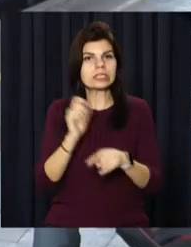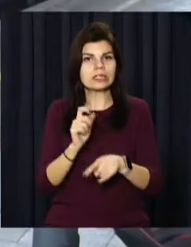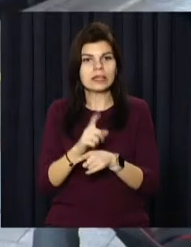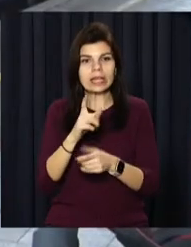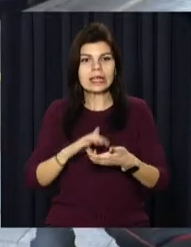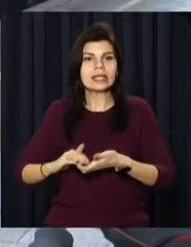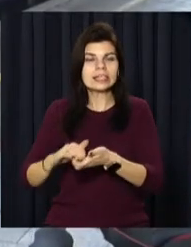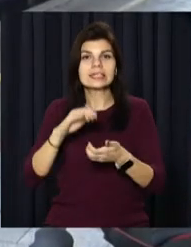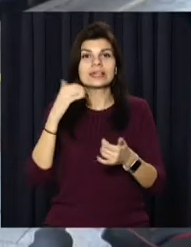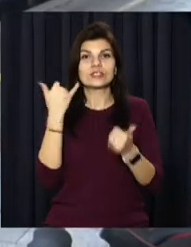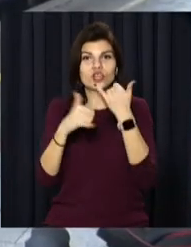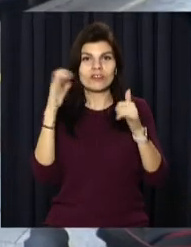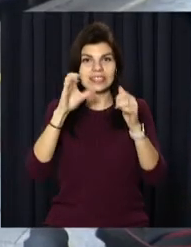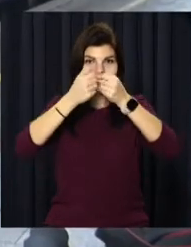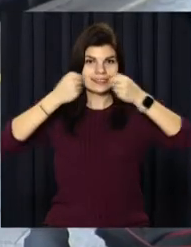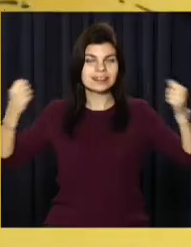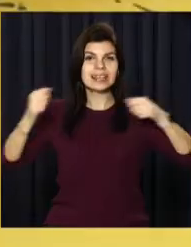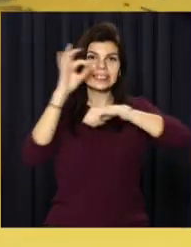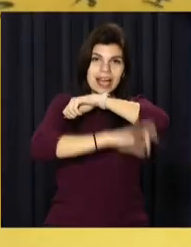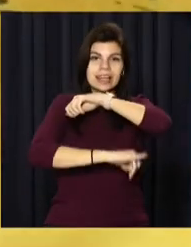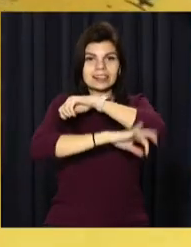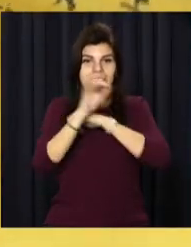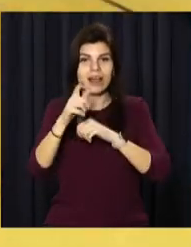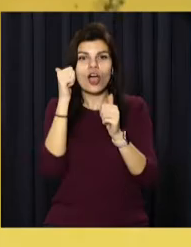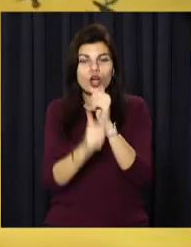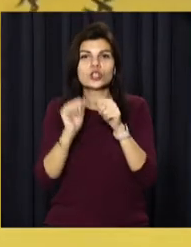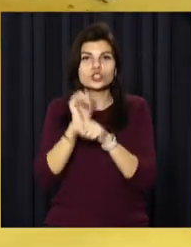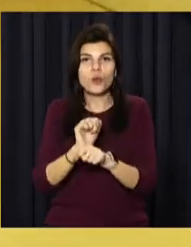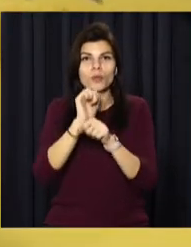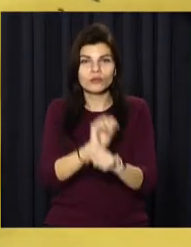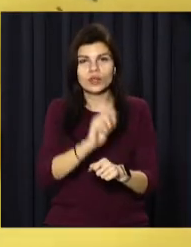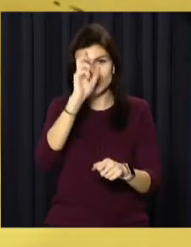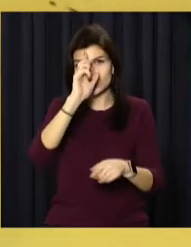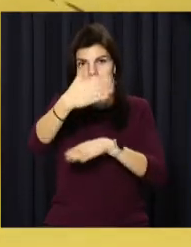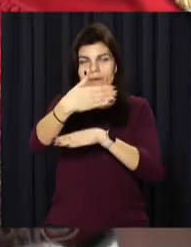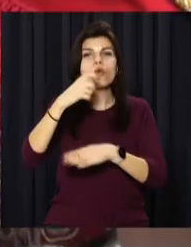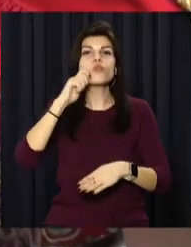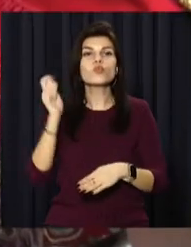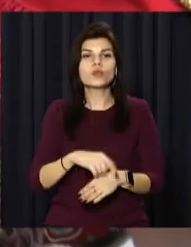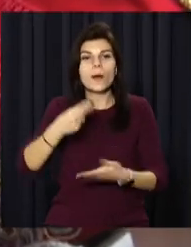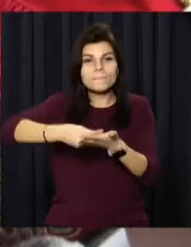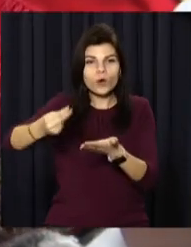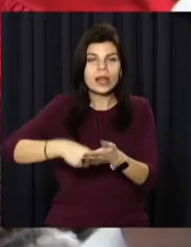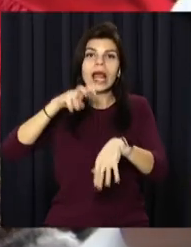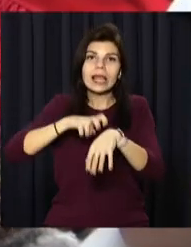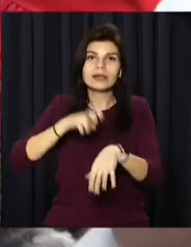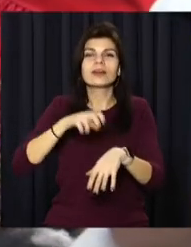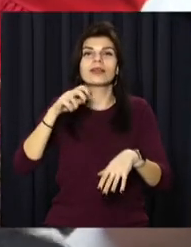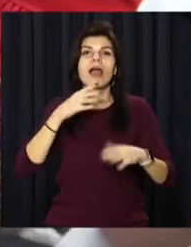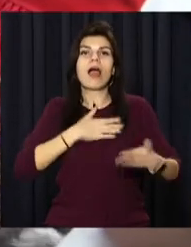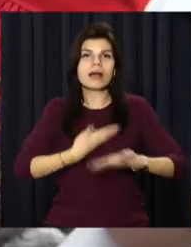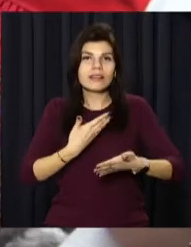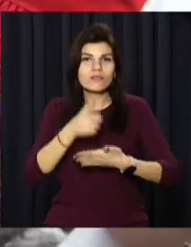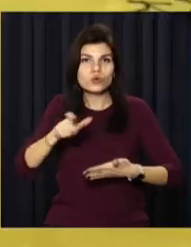– з'єднати синьо-жовтим стягом захід та схід. На кожній станції свого маршруту державний прапор України підписують лікарі, громадські